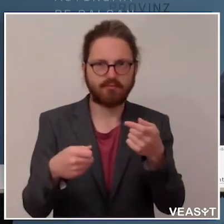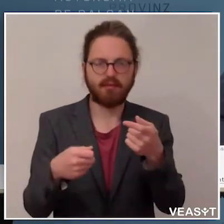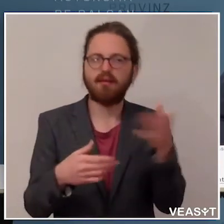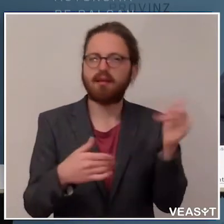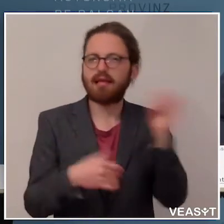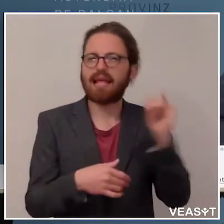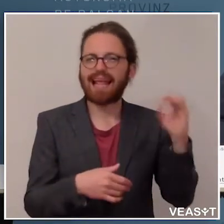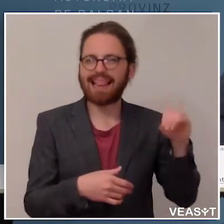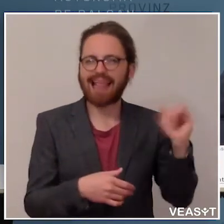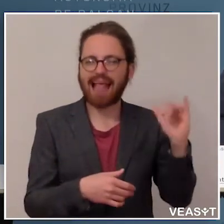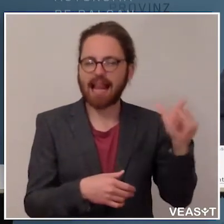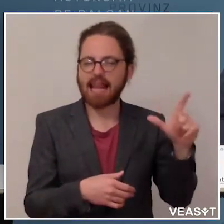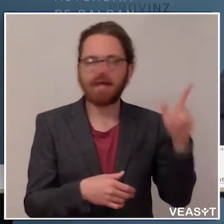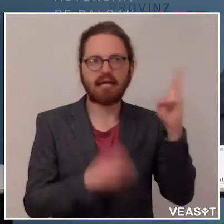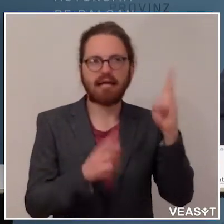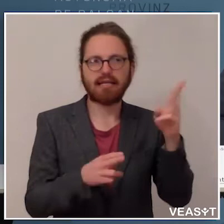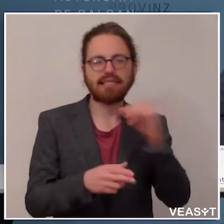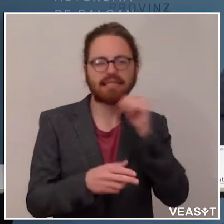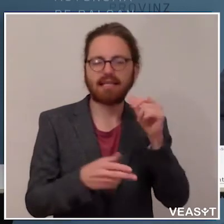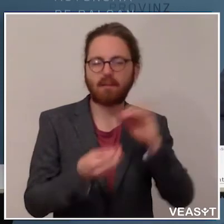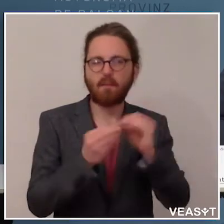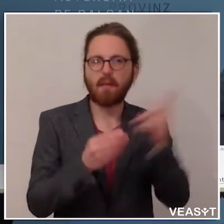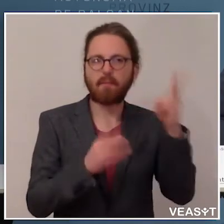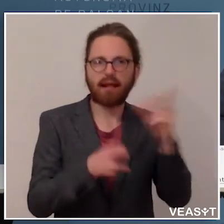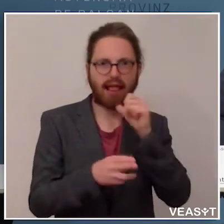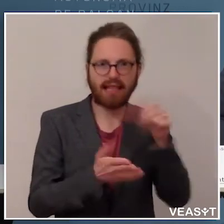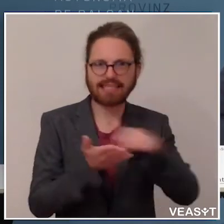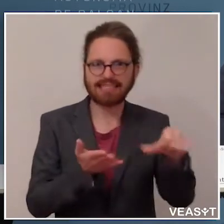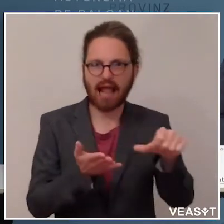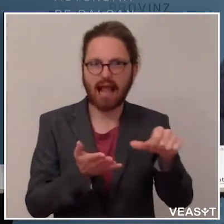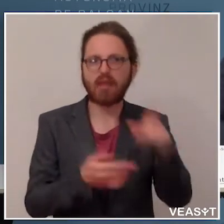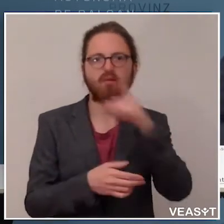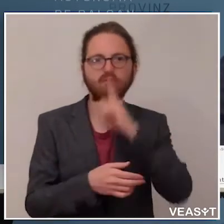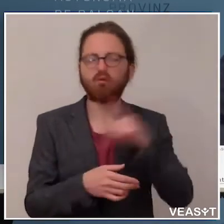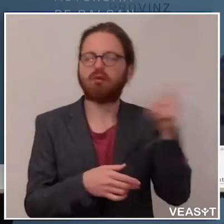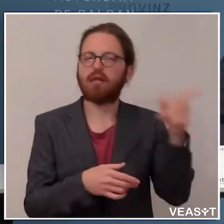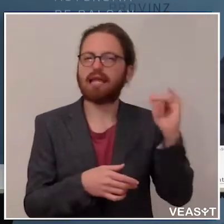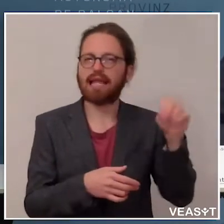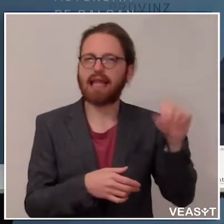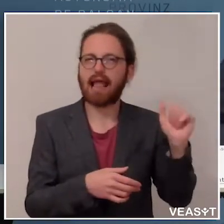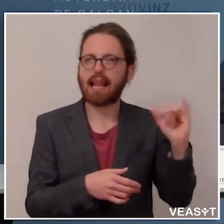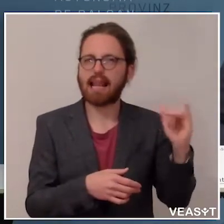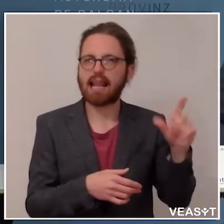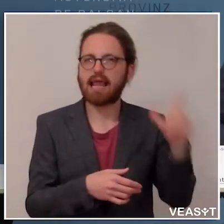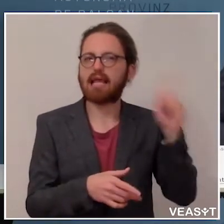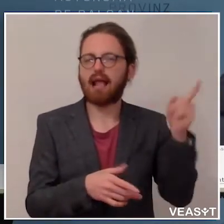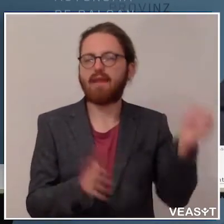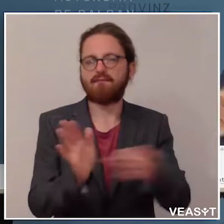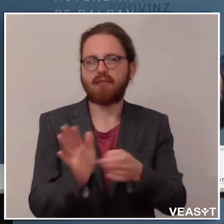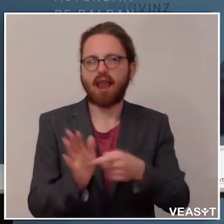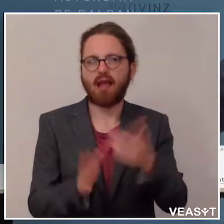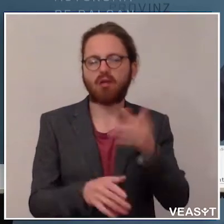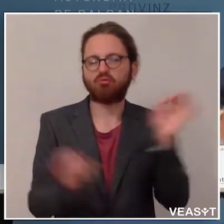nicht nicht zahlen können, denn die Versicherung ist damit erfolgt, sondern wenn schon, dann könnte E-Nail einen Regress verlangen, im schlimmsten Falle.